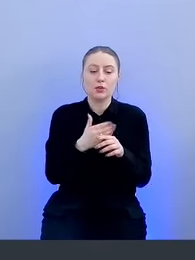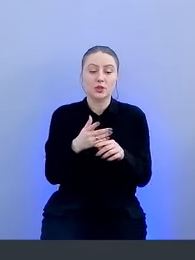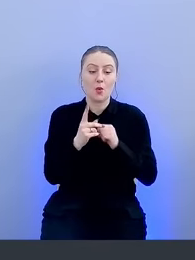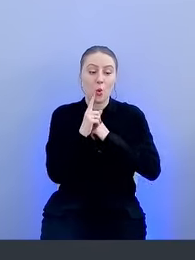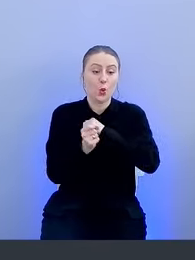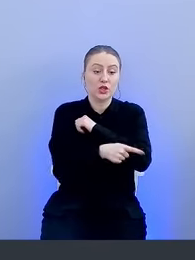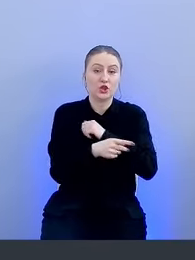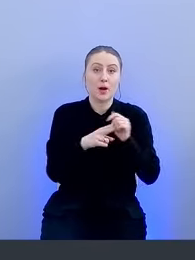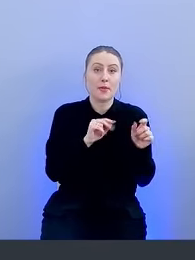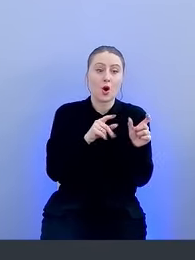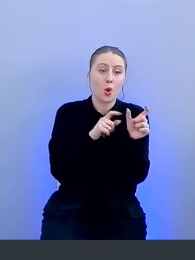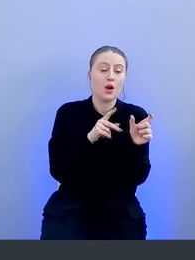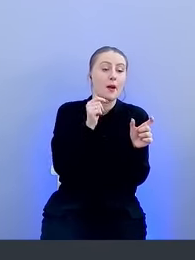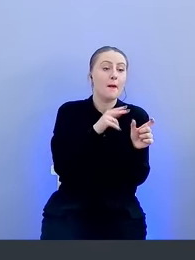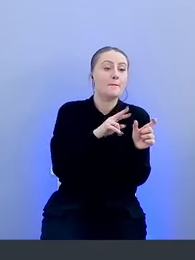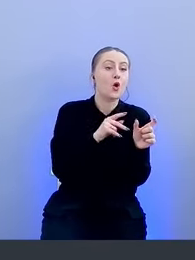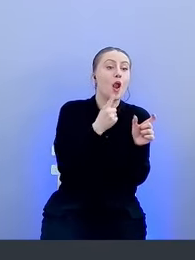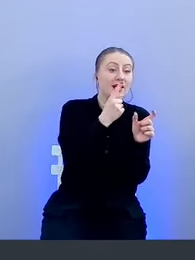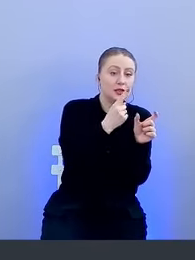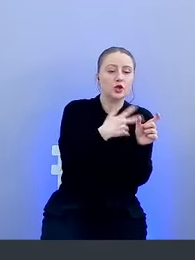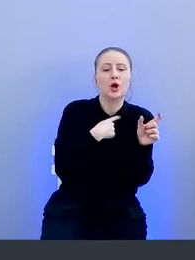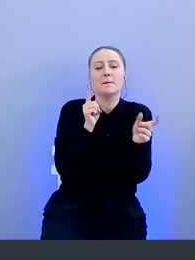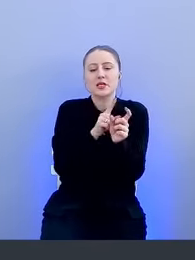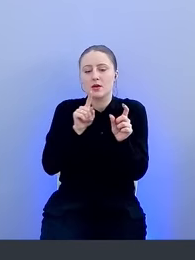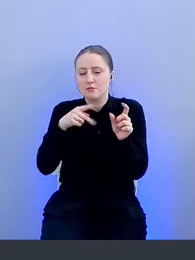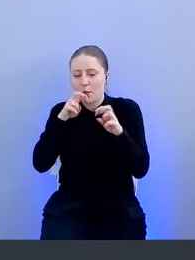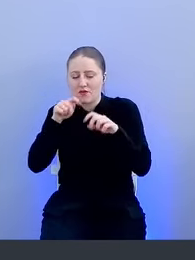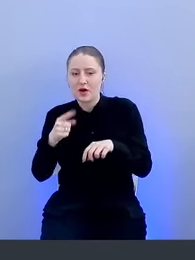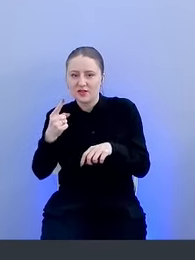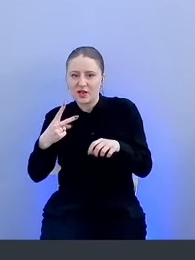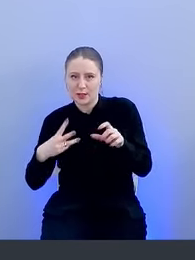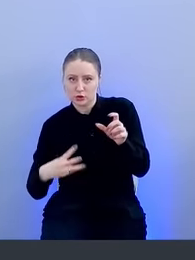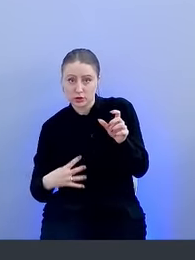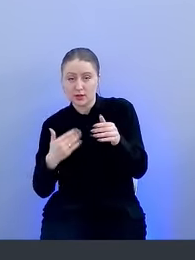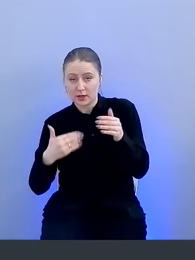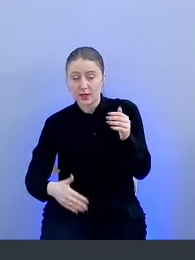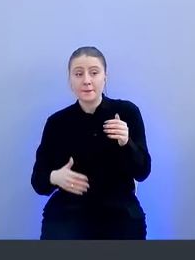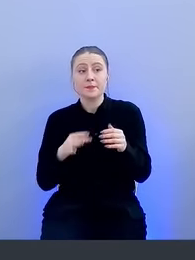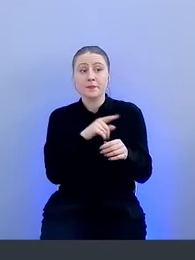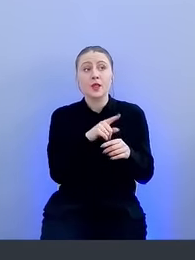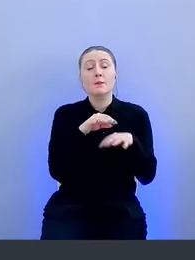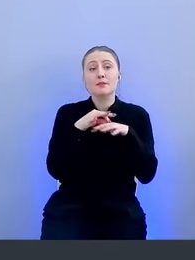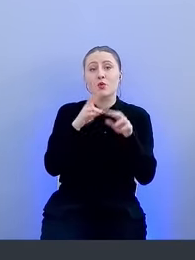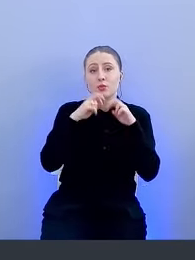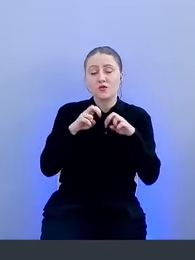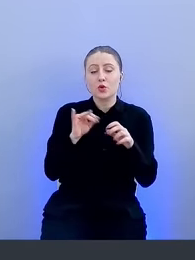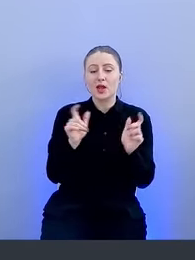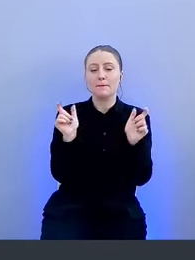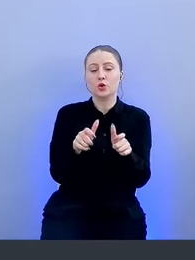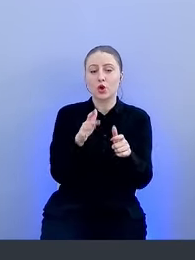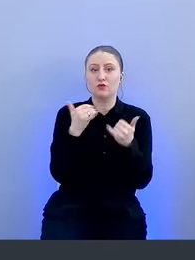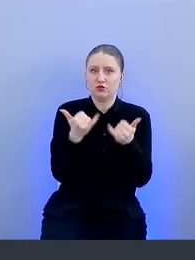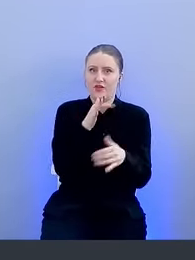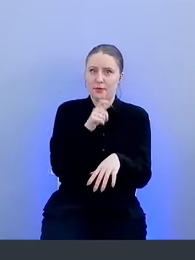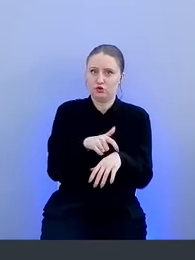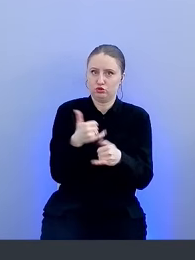пароль password1, мы обязательно проверим password2, password3 и так далее. Он делал проверку и выставлял блокировку в режиме